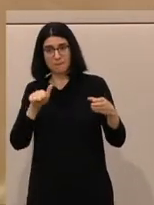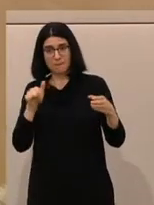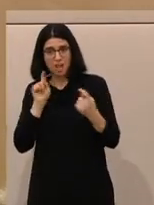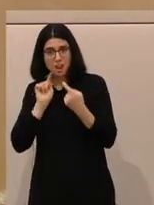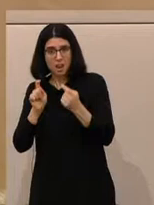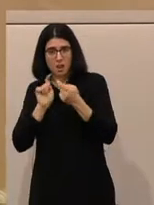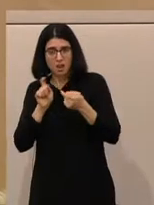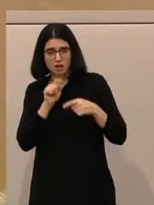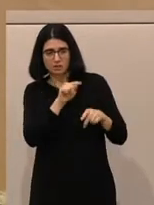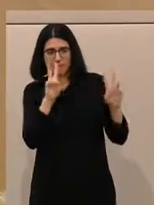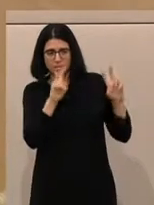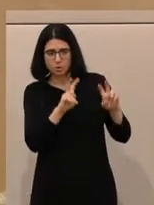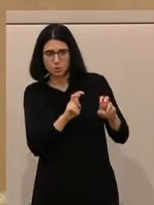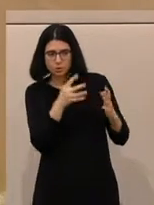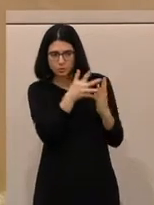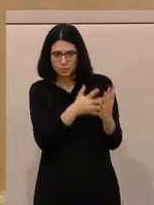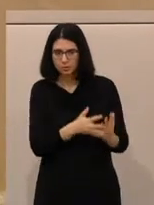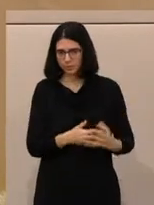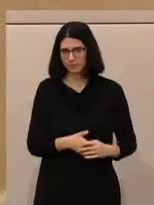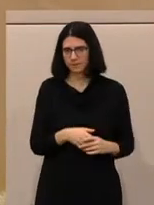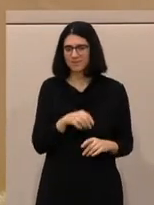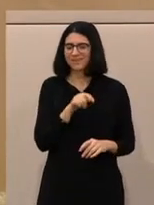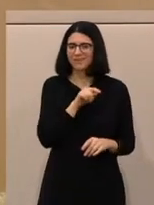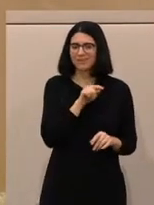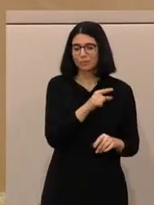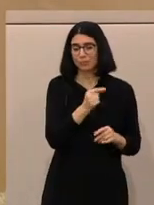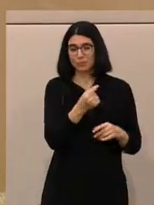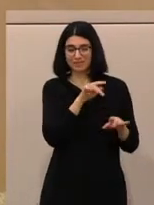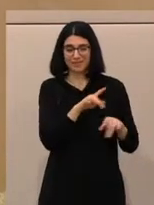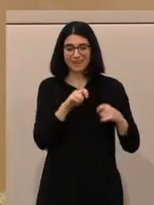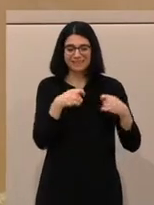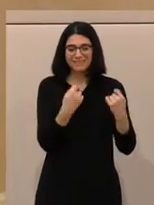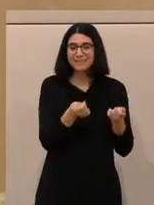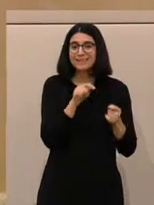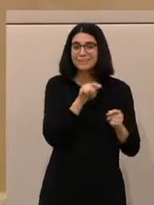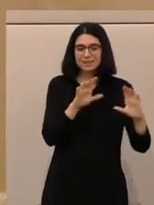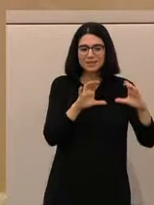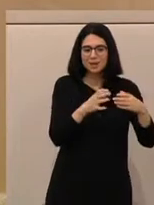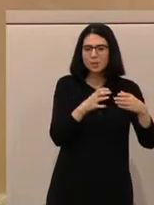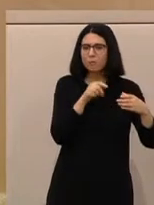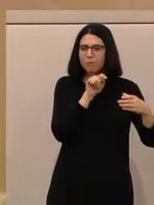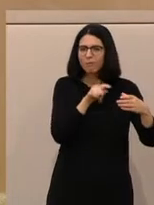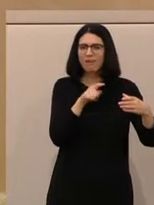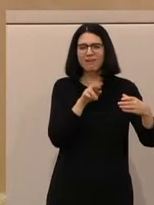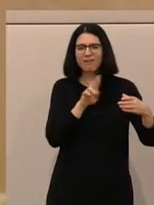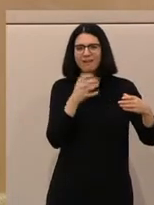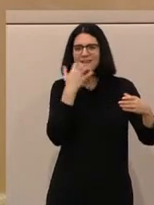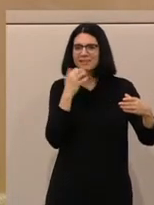Extremismusreferates eben Datenträger zu dieser Hooligan-Gruppe beschlagnahmt worden sind.